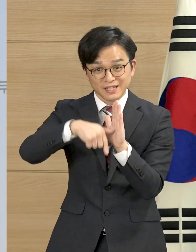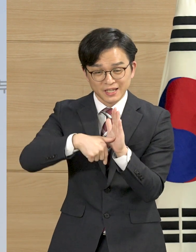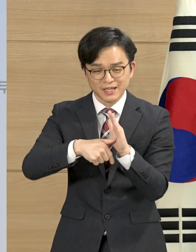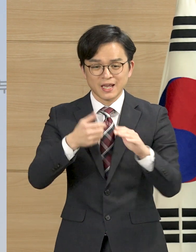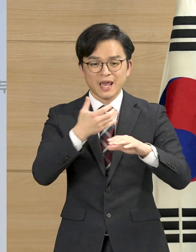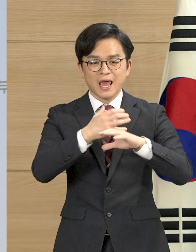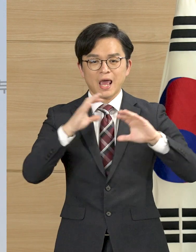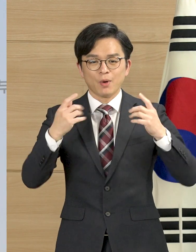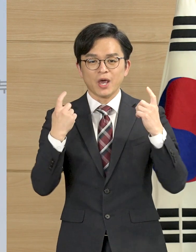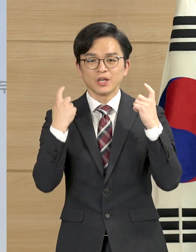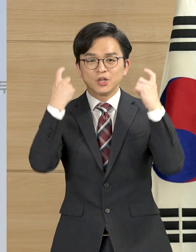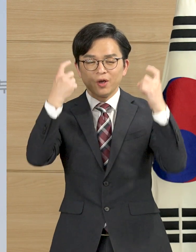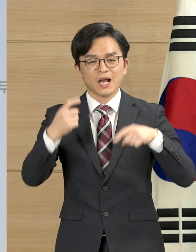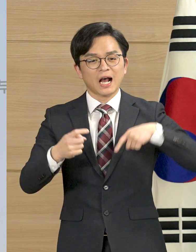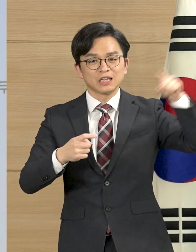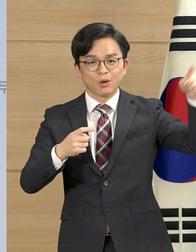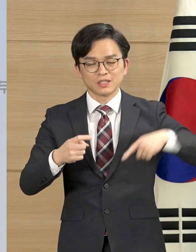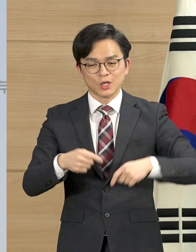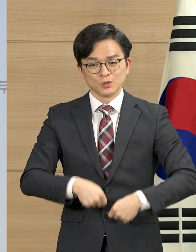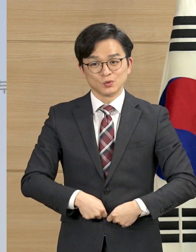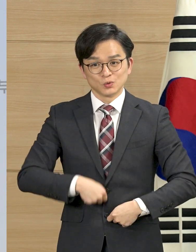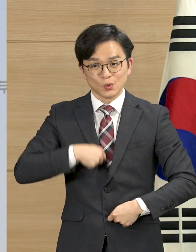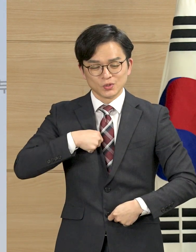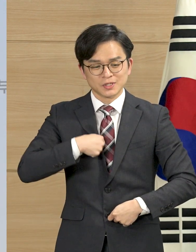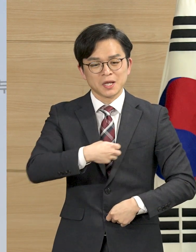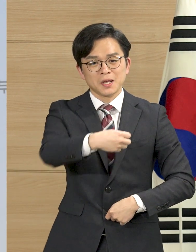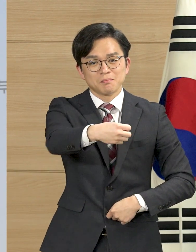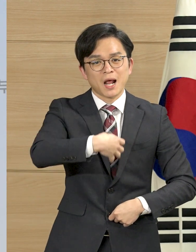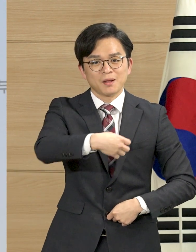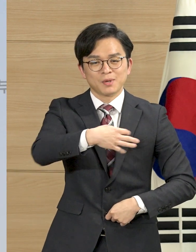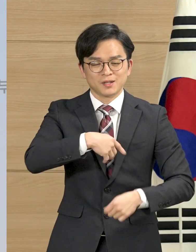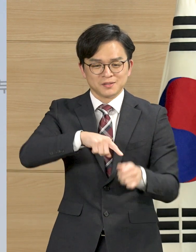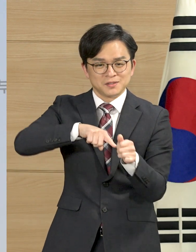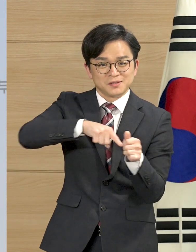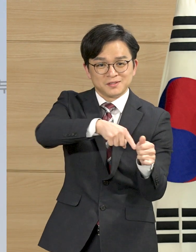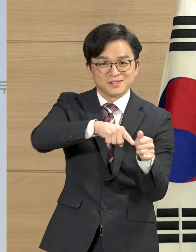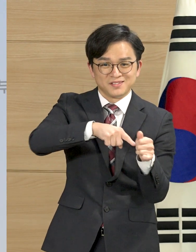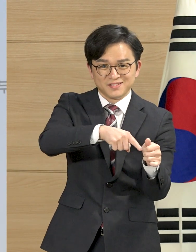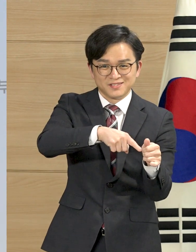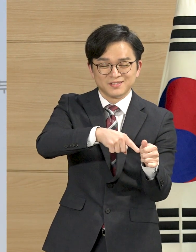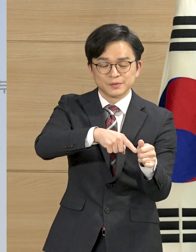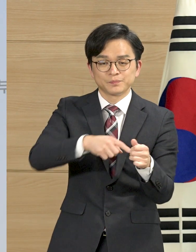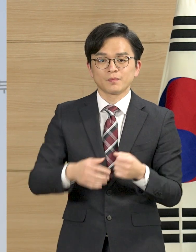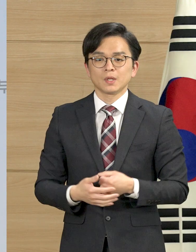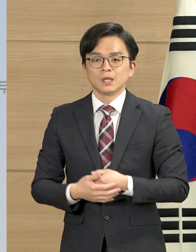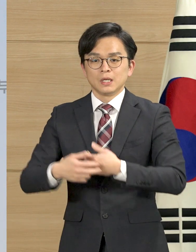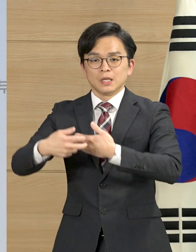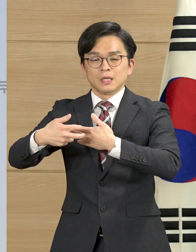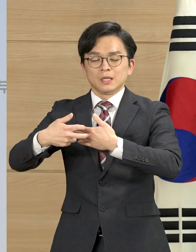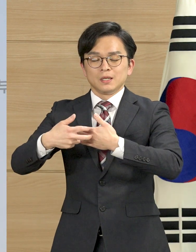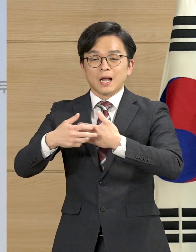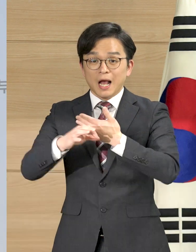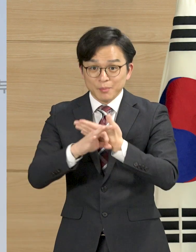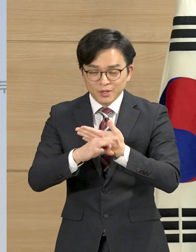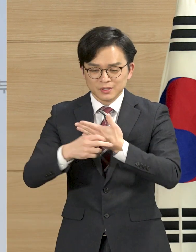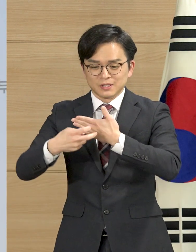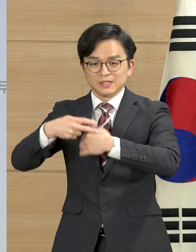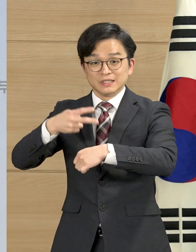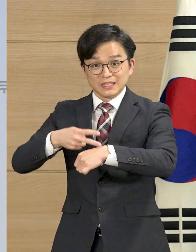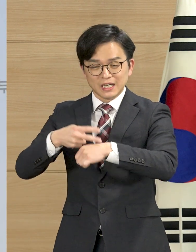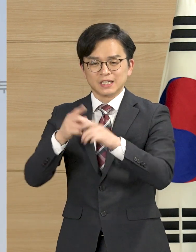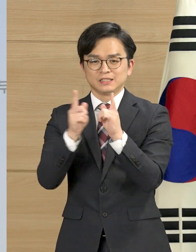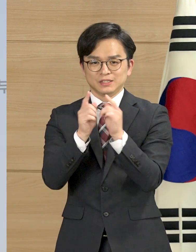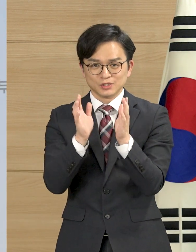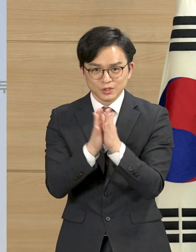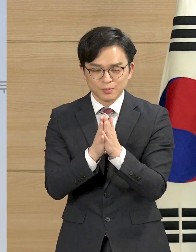지역의 유행 이력 정보를 확인할 수 있도록 하여 의료진이 신종 코로나 바이러스 감염증을 보다 쉽게